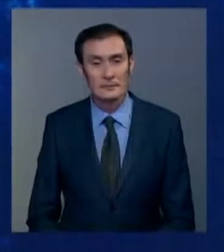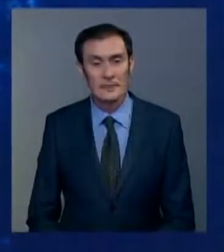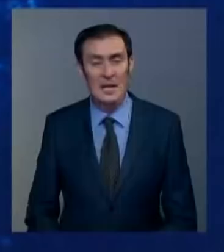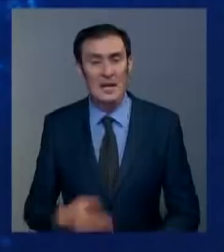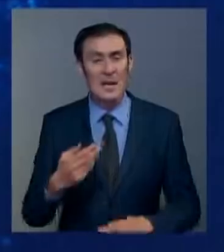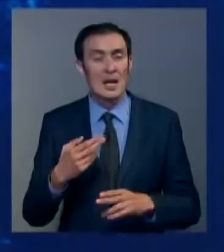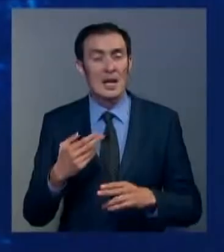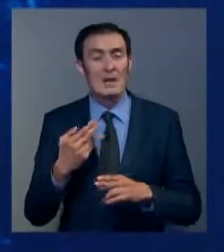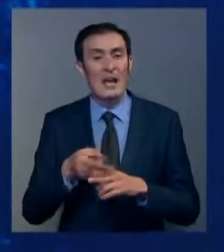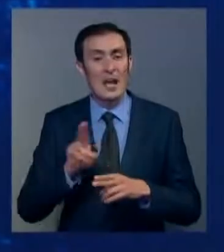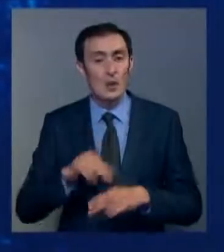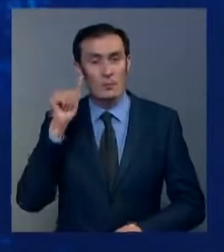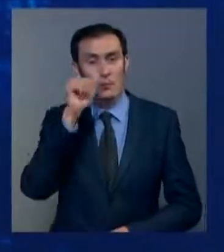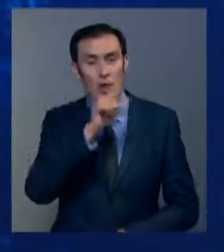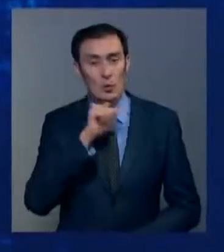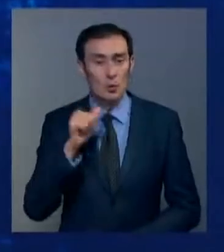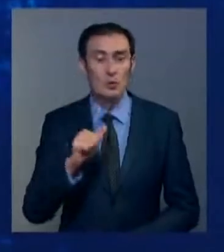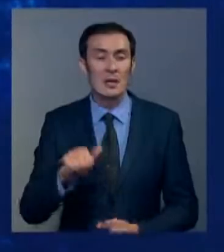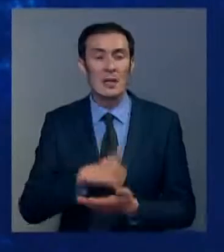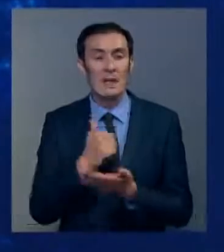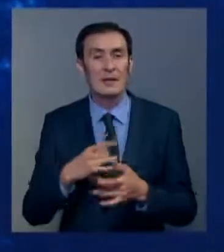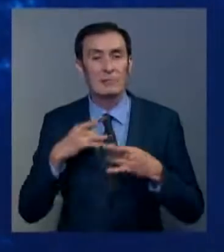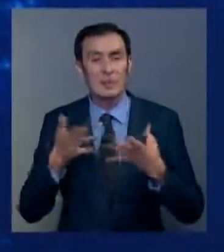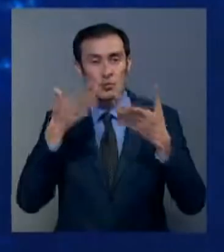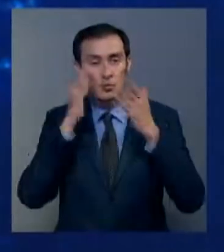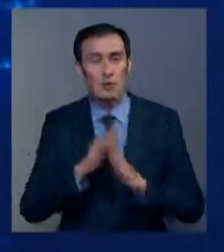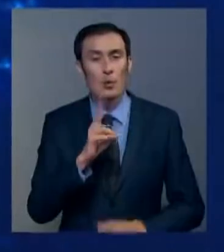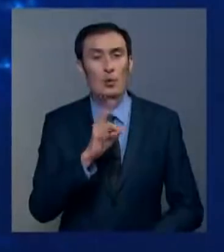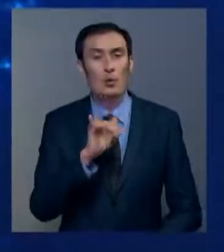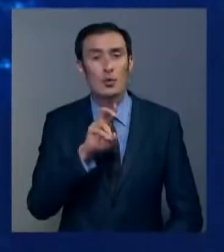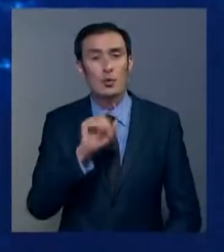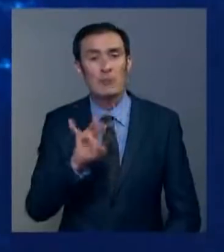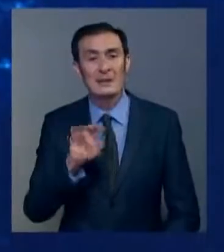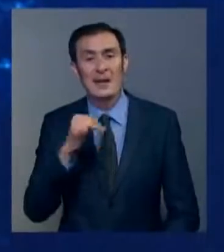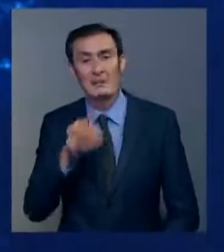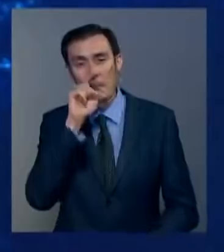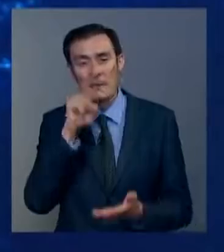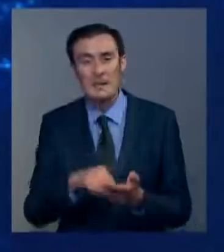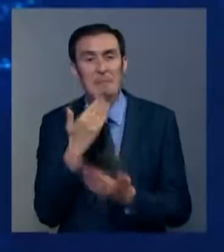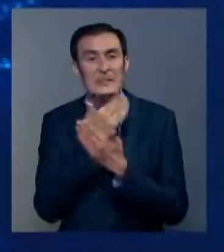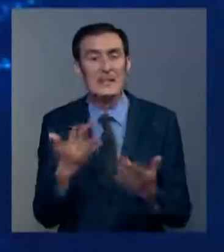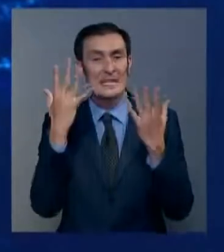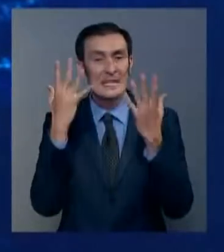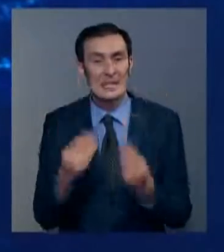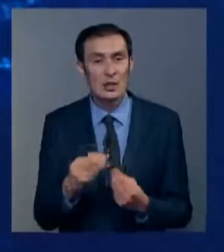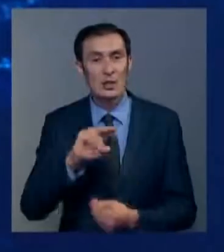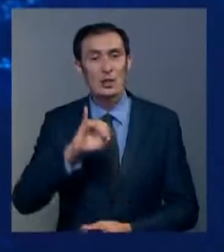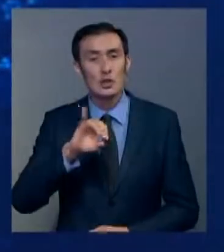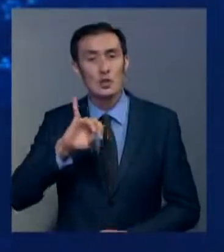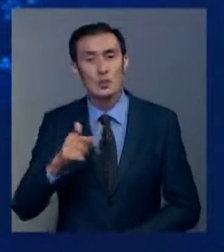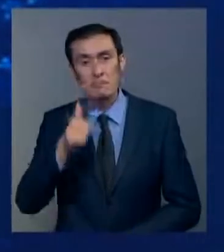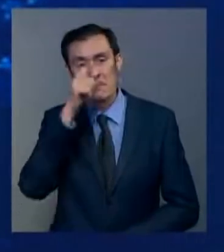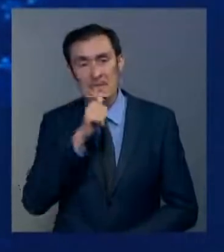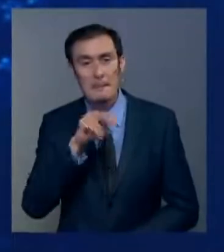К другим темам. В этом году один из главных праздников мусульман Курбанайт выпадает на последний день этого месяца. Он